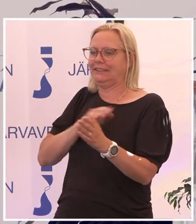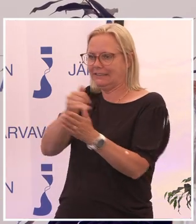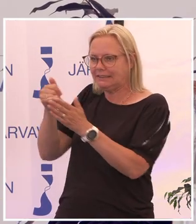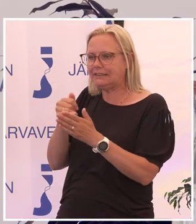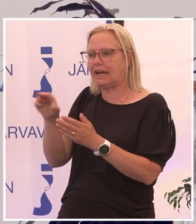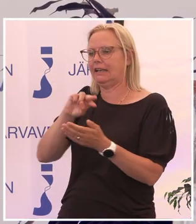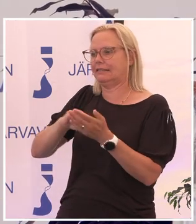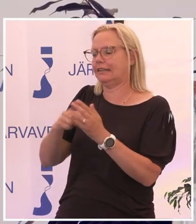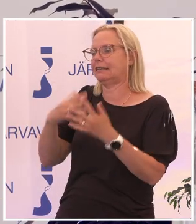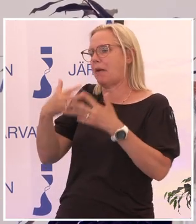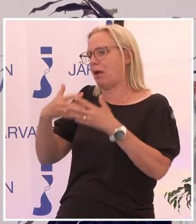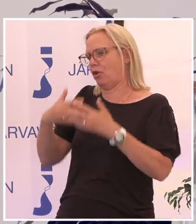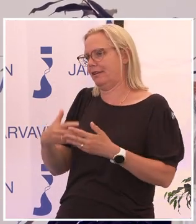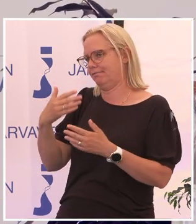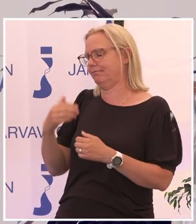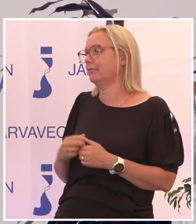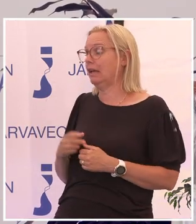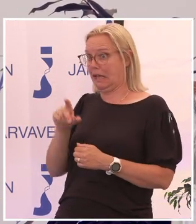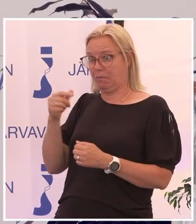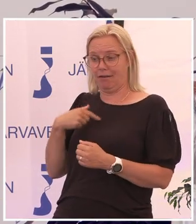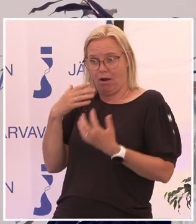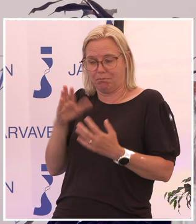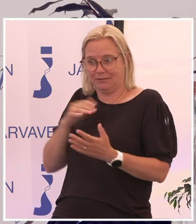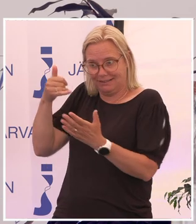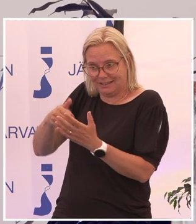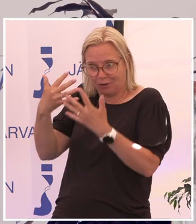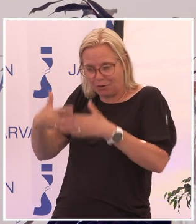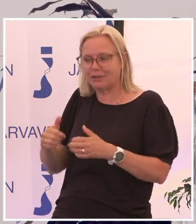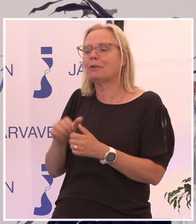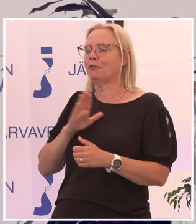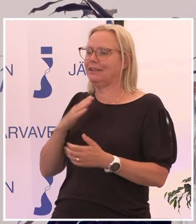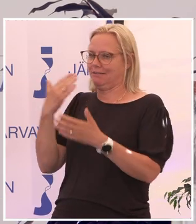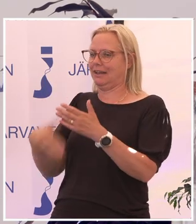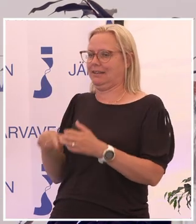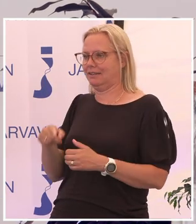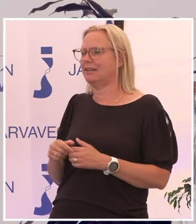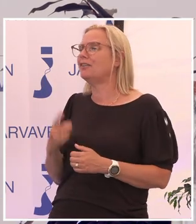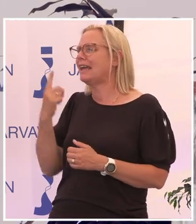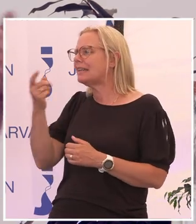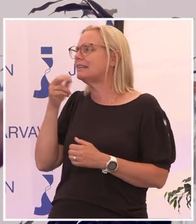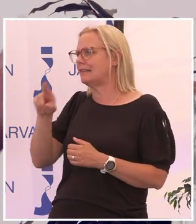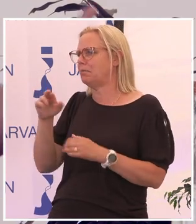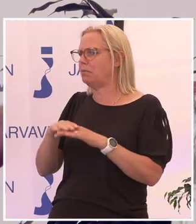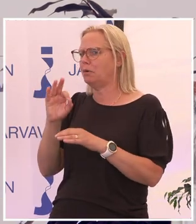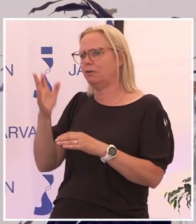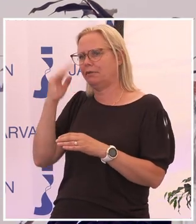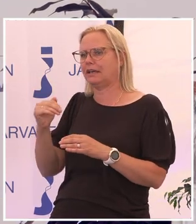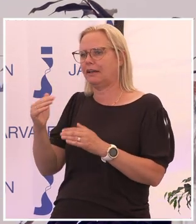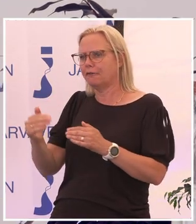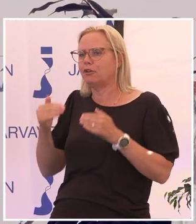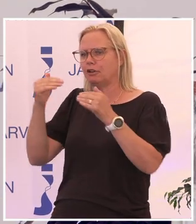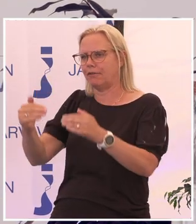tekniska apparater. Ibland vet vi inte ens om att de finns men de finns där. Och det är ett exempel på hur vi kan flytta fram